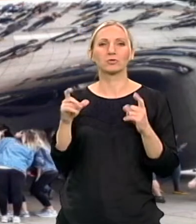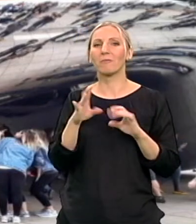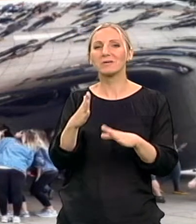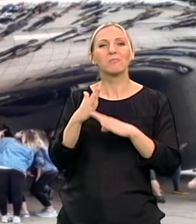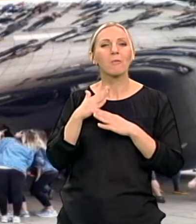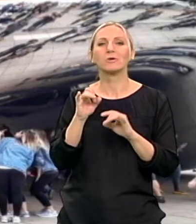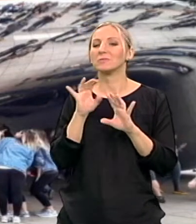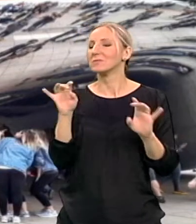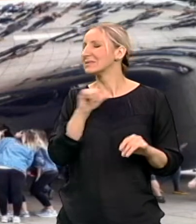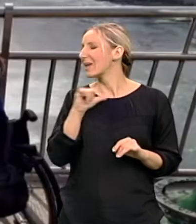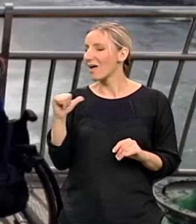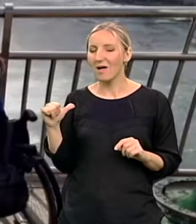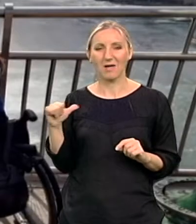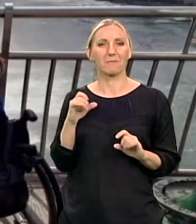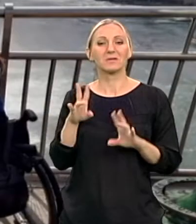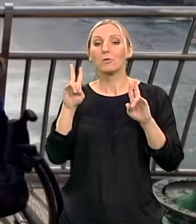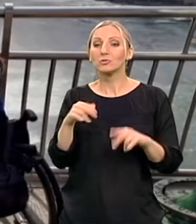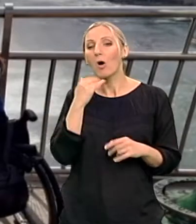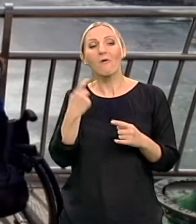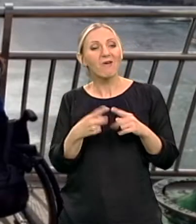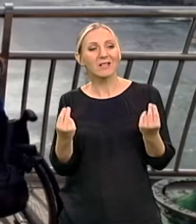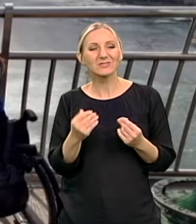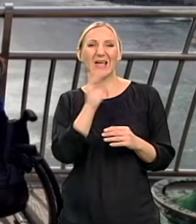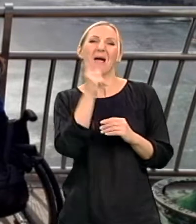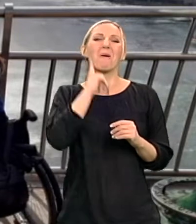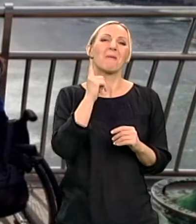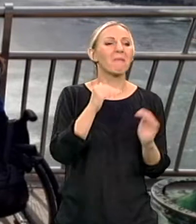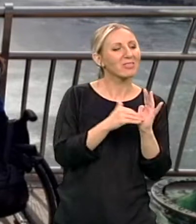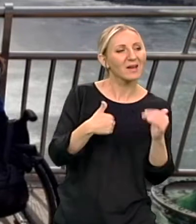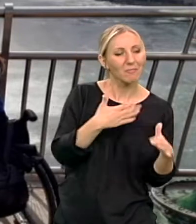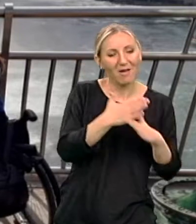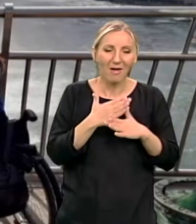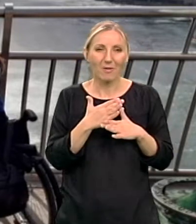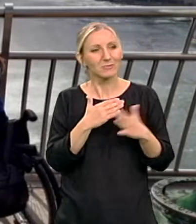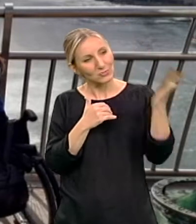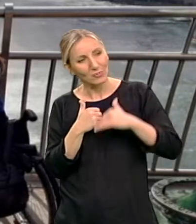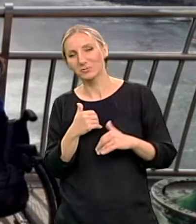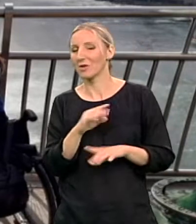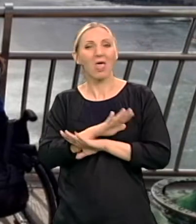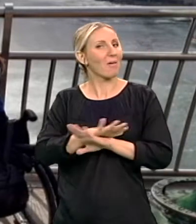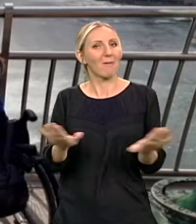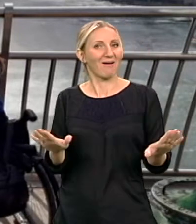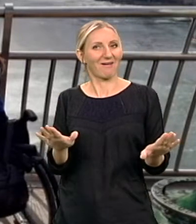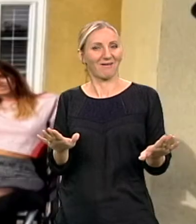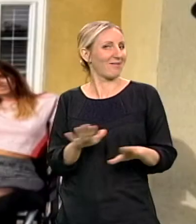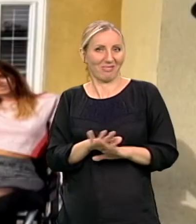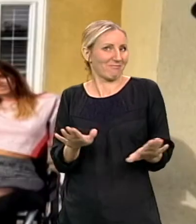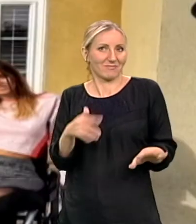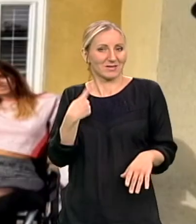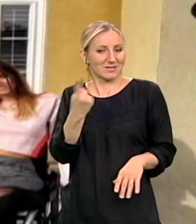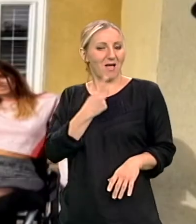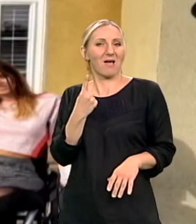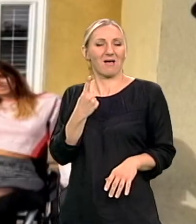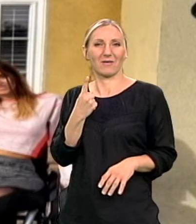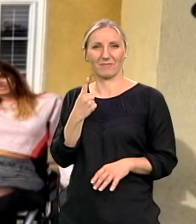pomoći, bez mogućnosti da kad ti zafne nešto kao je mama, treba mi ovo, možda dođeš, prosto to nije bilo moguće, tako da